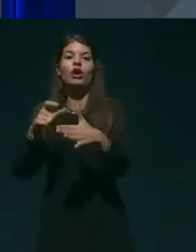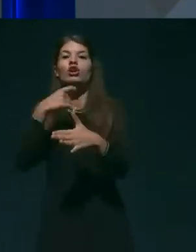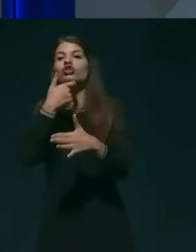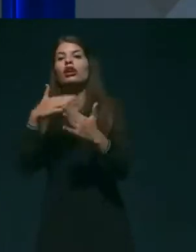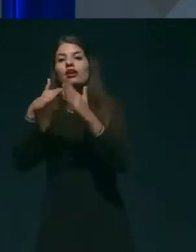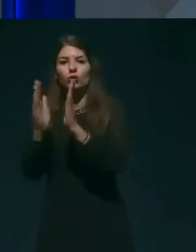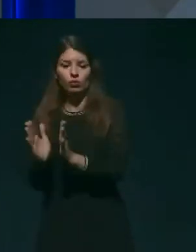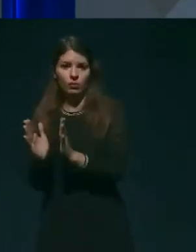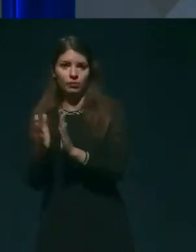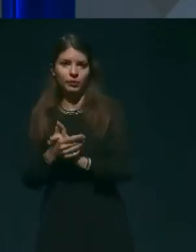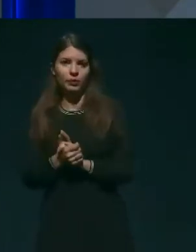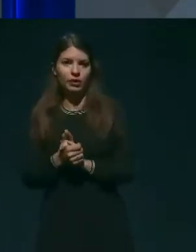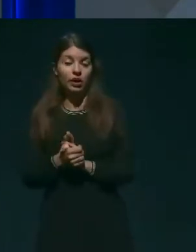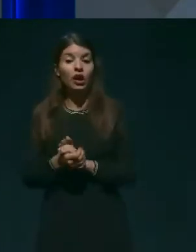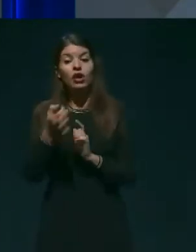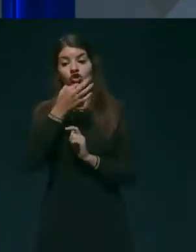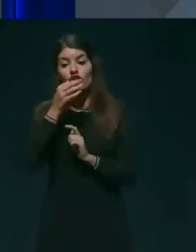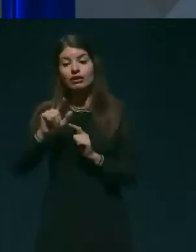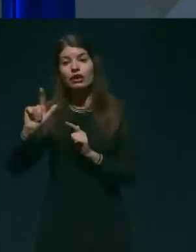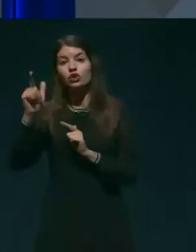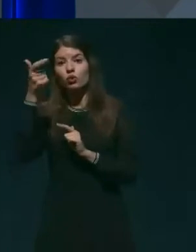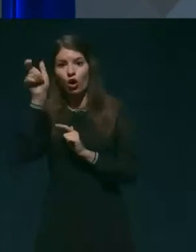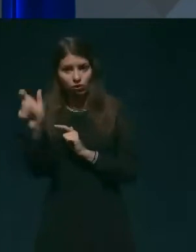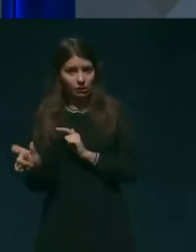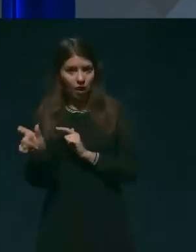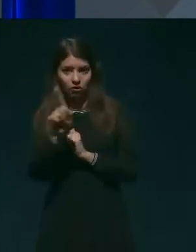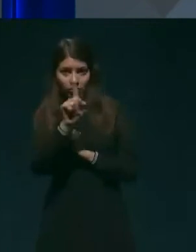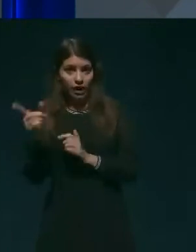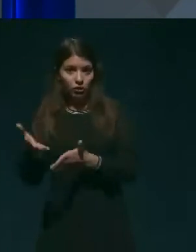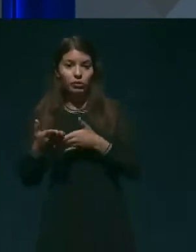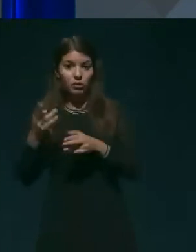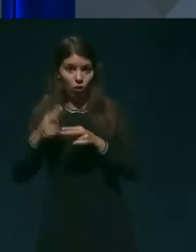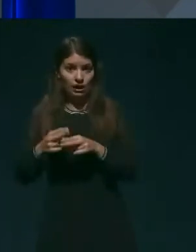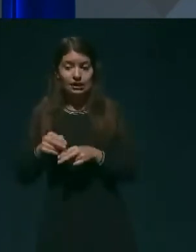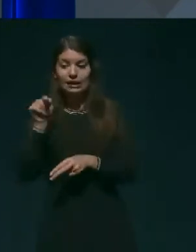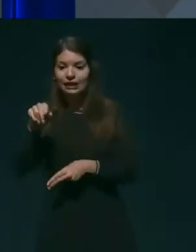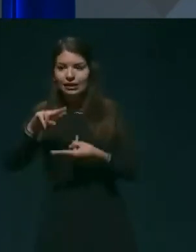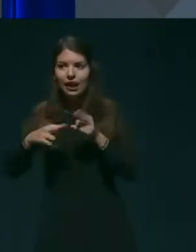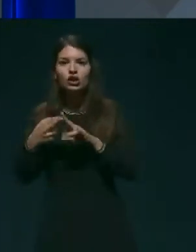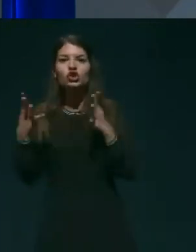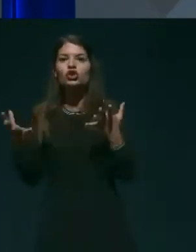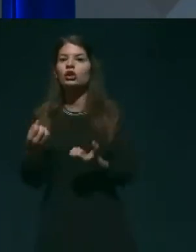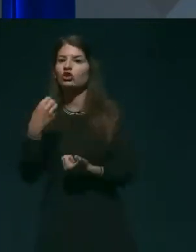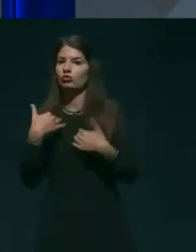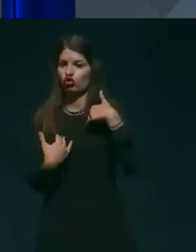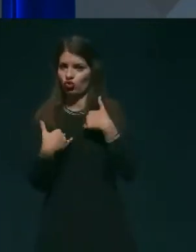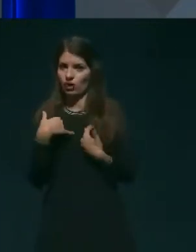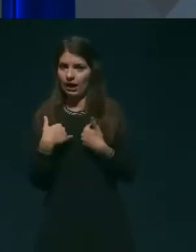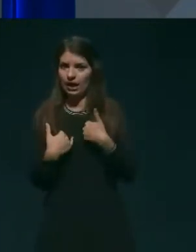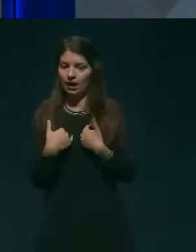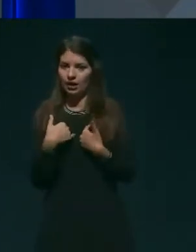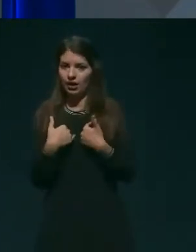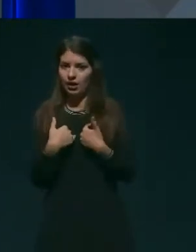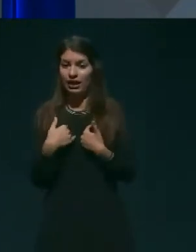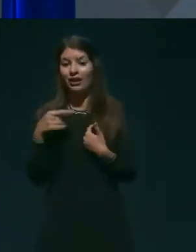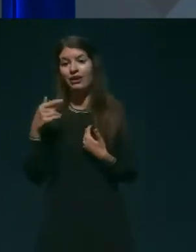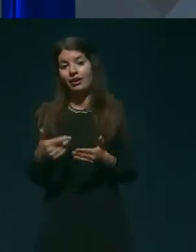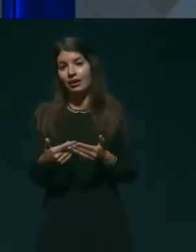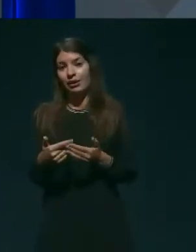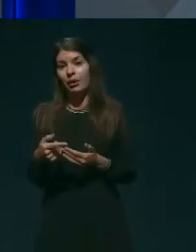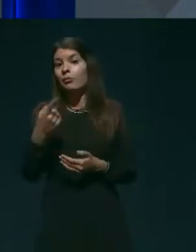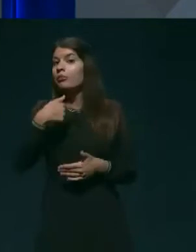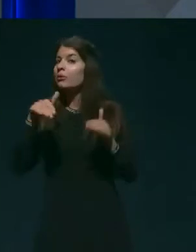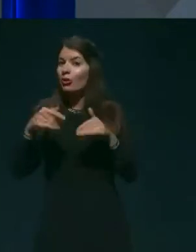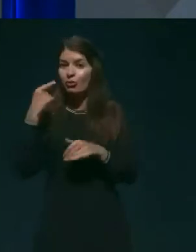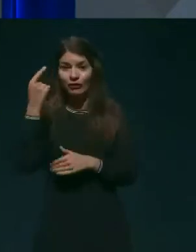naslednji naleze v bolezni, smo s tem rešili življenja. Ker od tistih, ki se bojo nalezli, približno tretjina bo umrla. Pri nas,